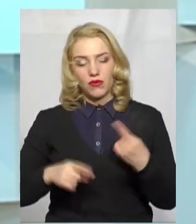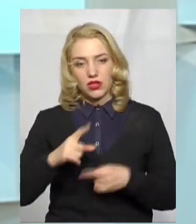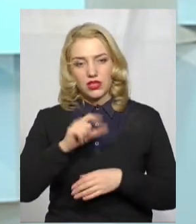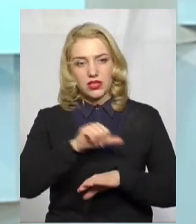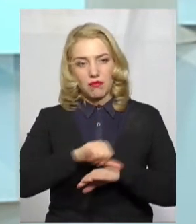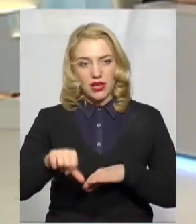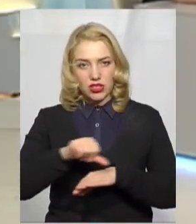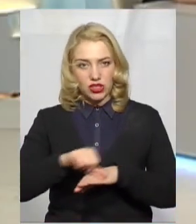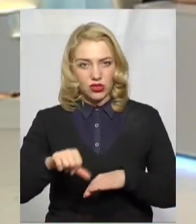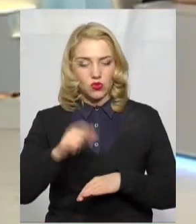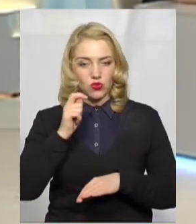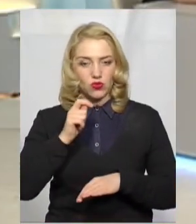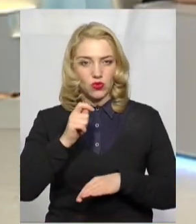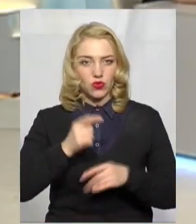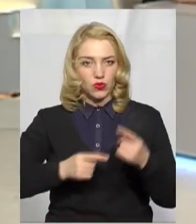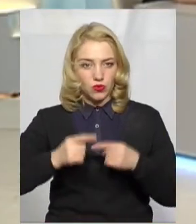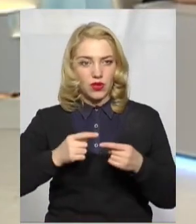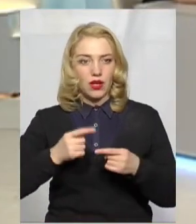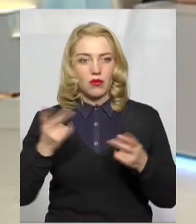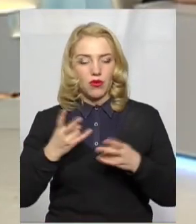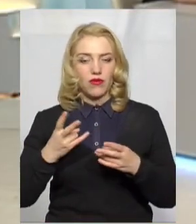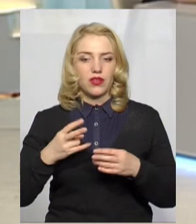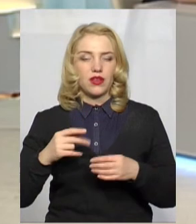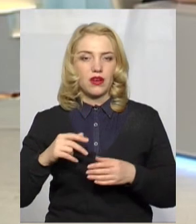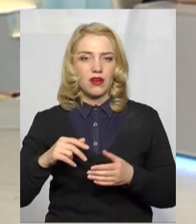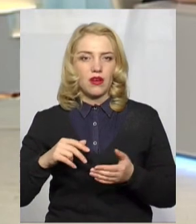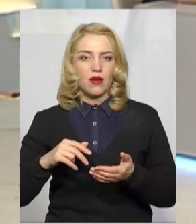України, повинні пройти відповідну обсервацію.